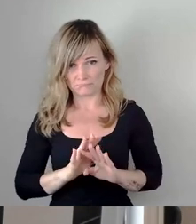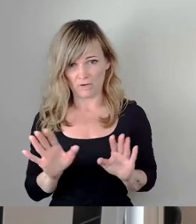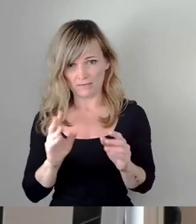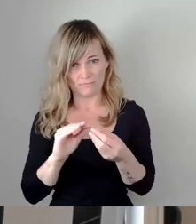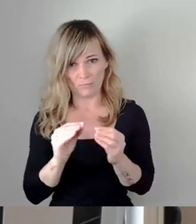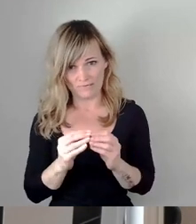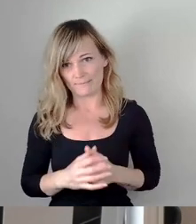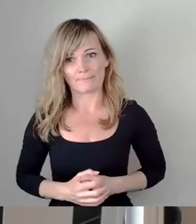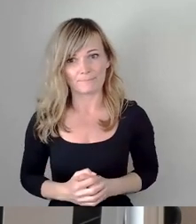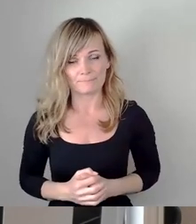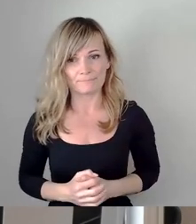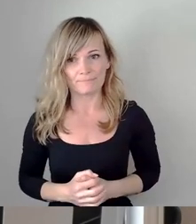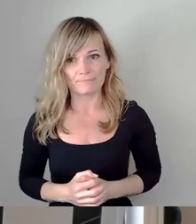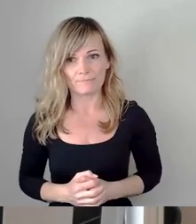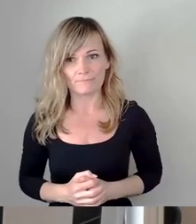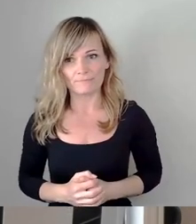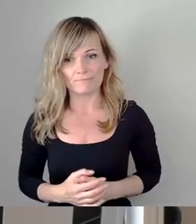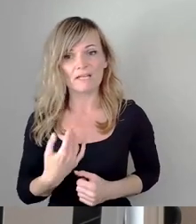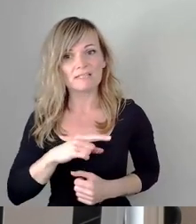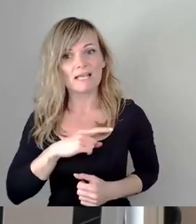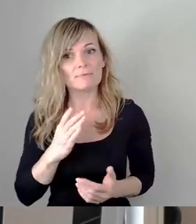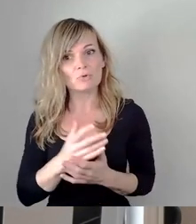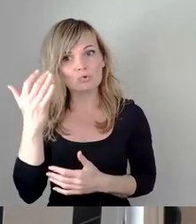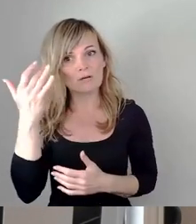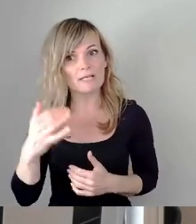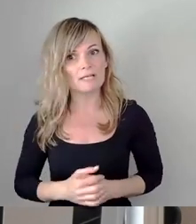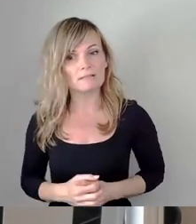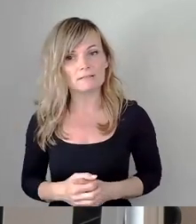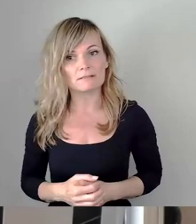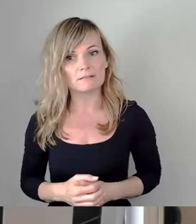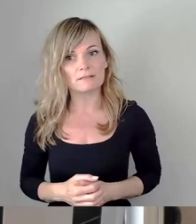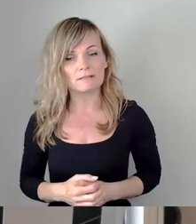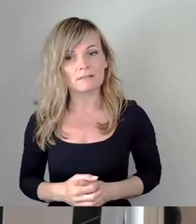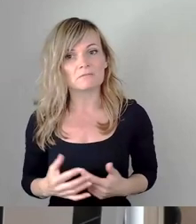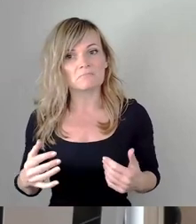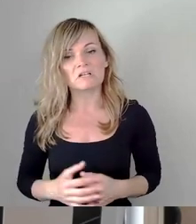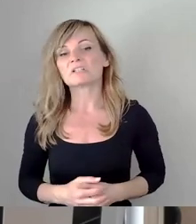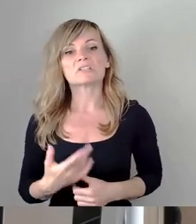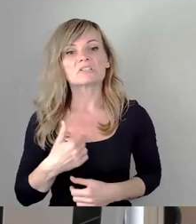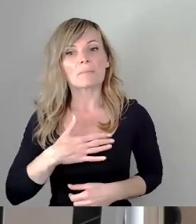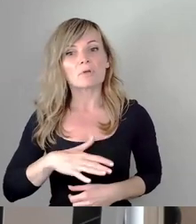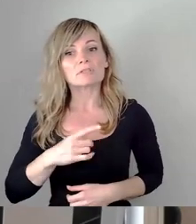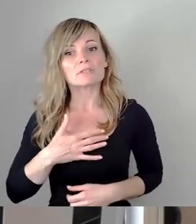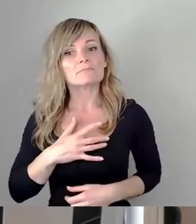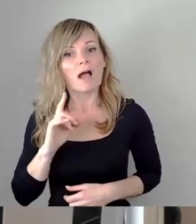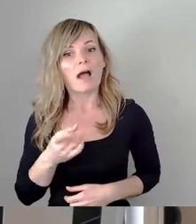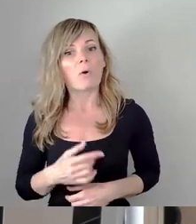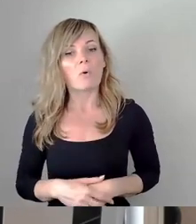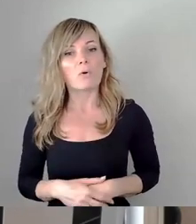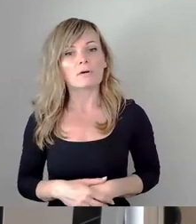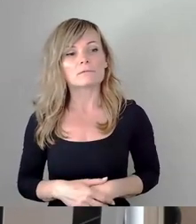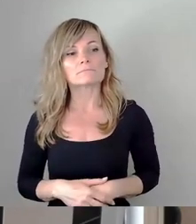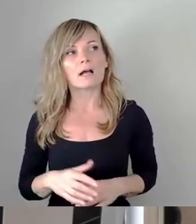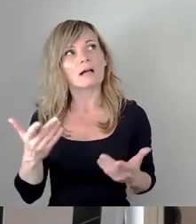Und, naja, ich habe überlegt, ich möchte aber gern auch ein Lob aussprechen